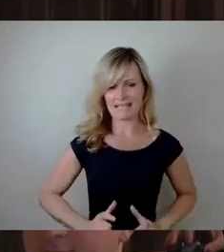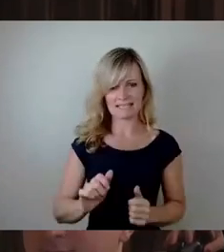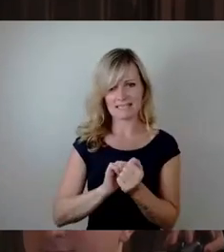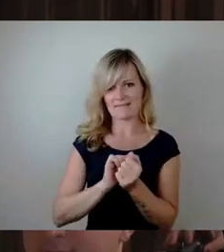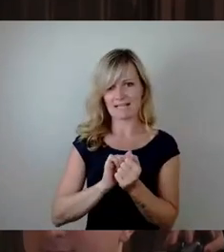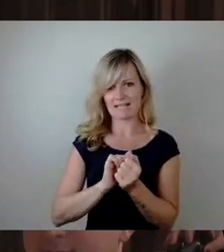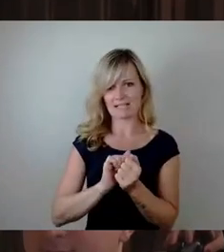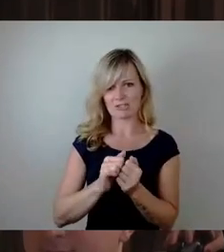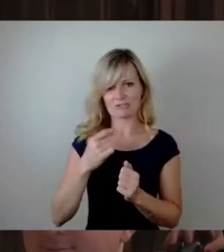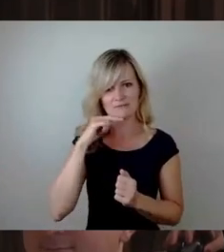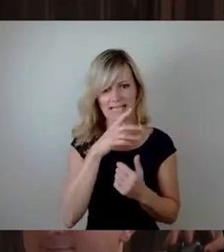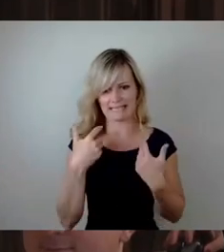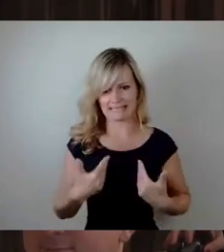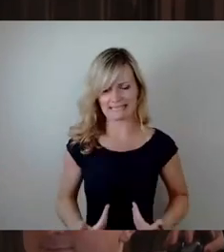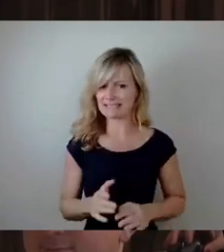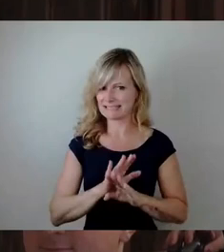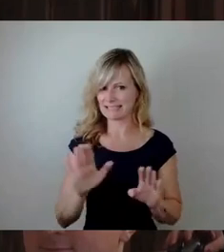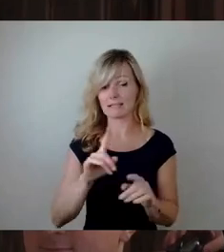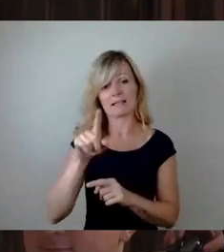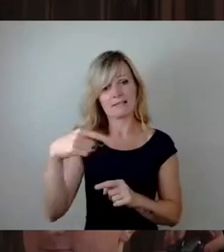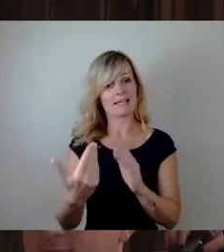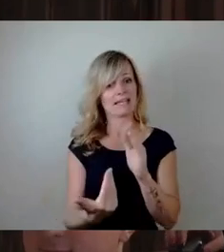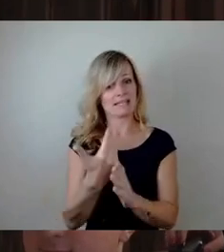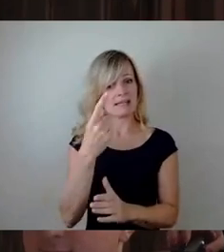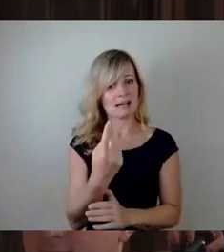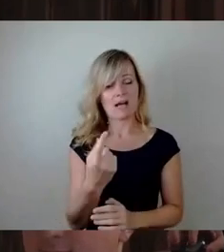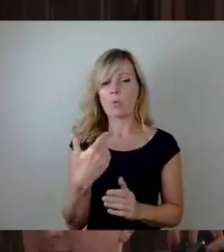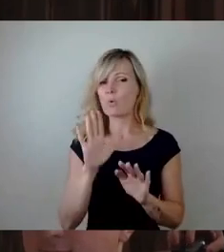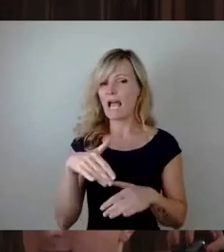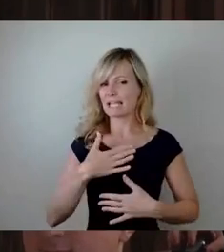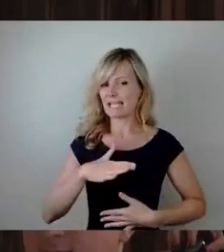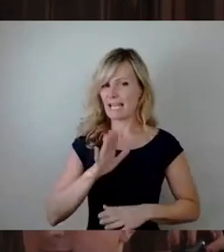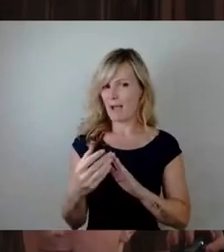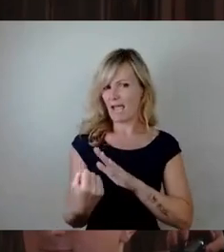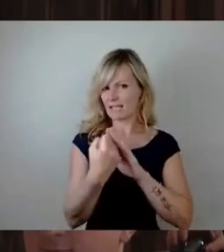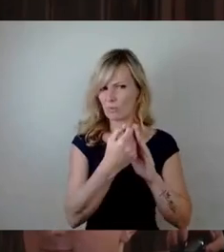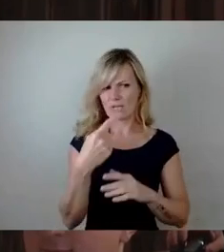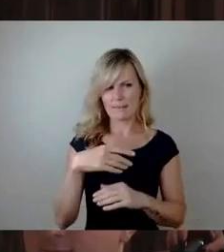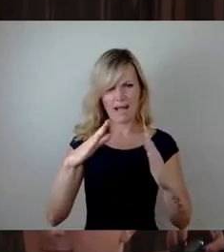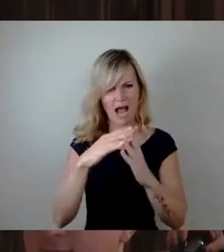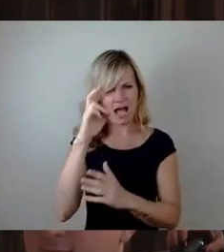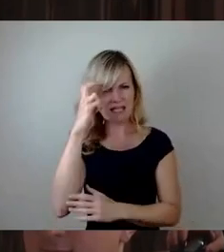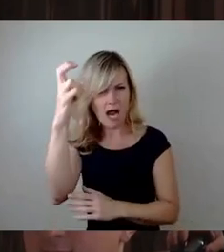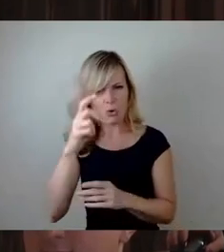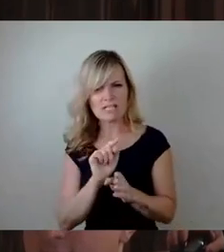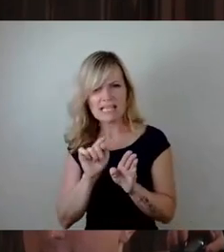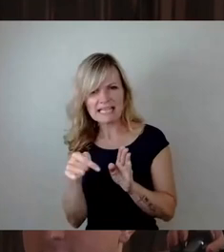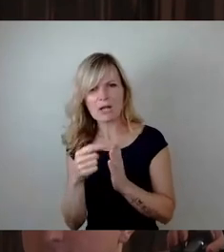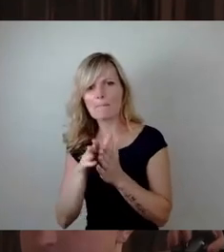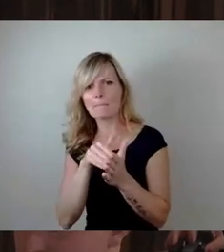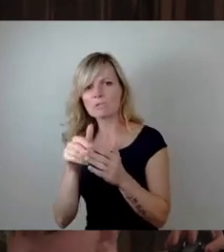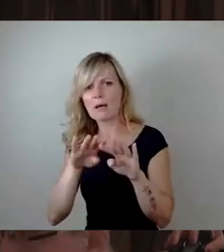Stattdessen entstand ein weiteres Mal der unangenehme Eindruck, man hielte im Rathaus etwas hinterm Butterberg. Der